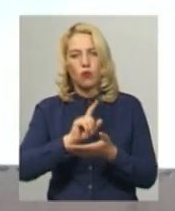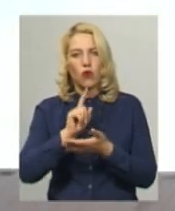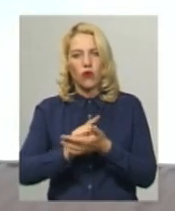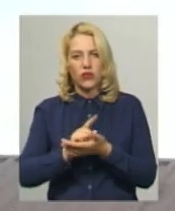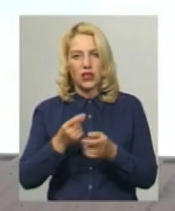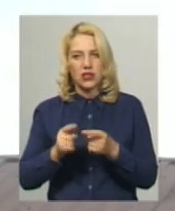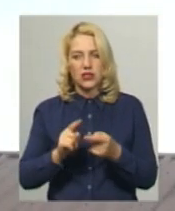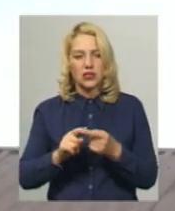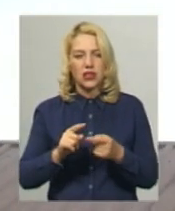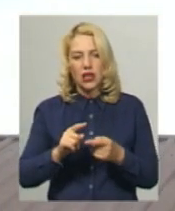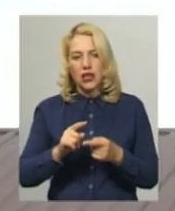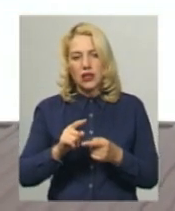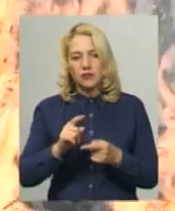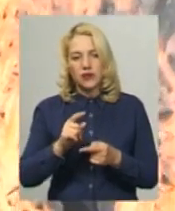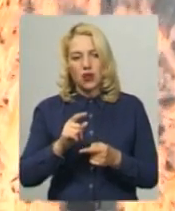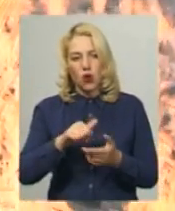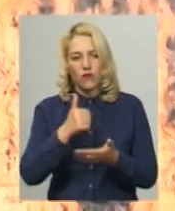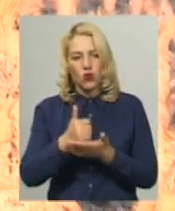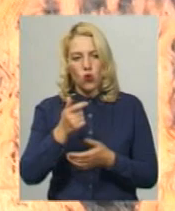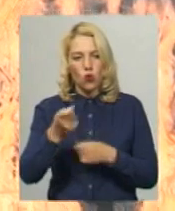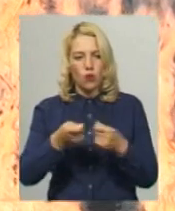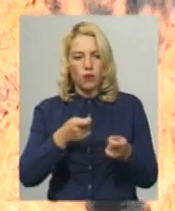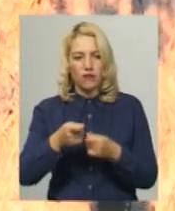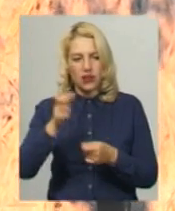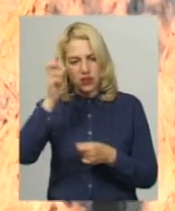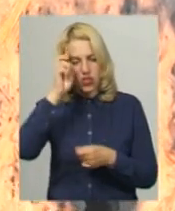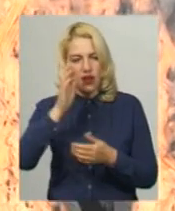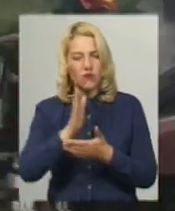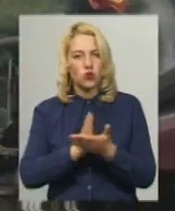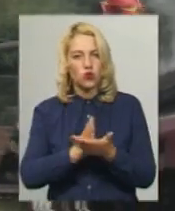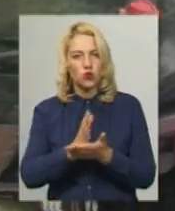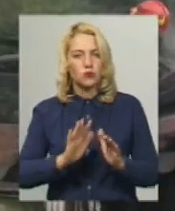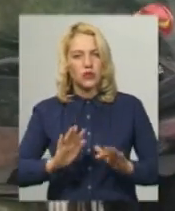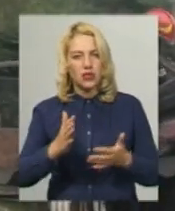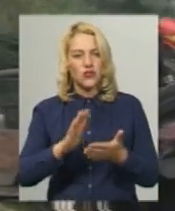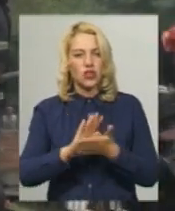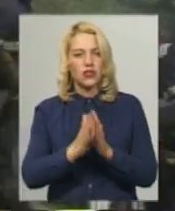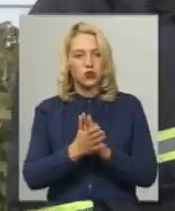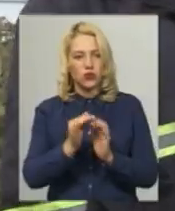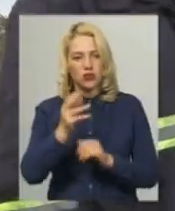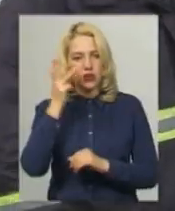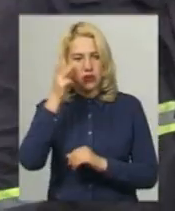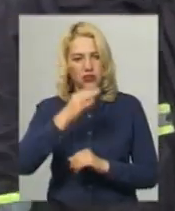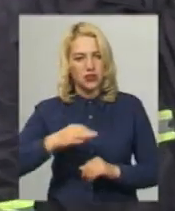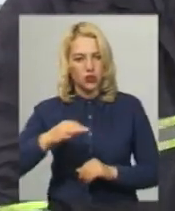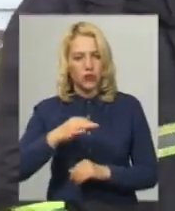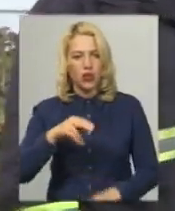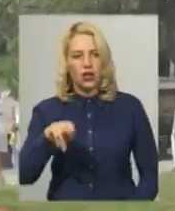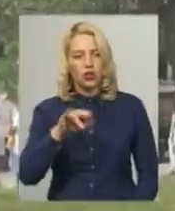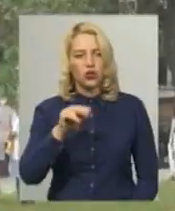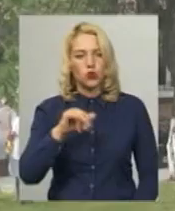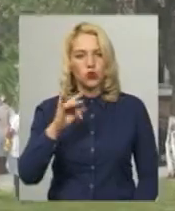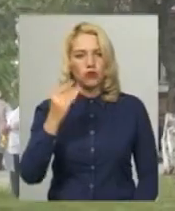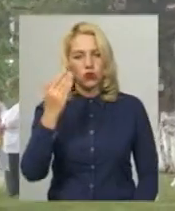оперативно-координаційного центру головного управління Державної служби з надзвичайних ситуацій у Хмельницькій області Андрій Дідур.